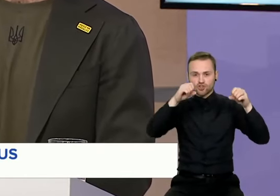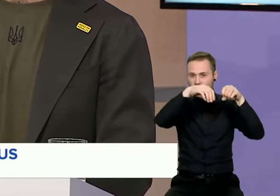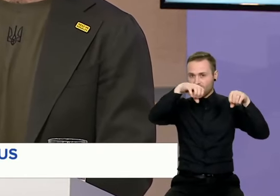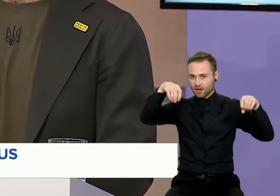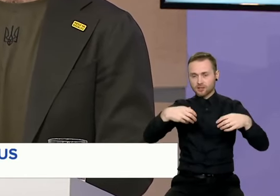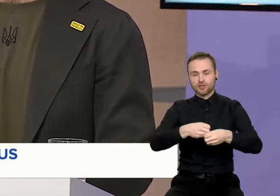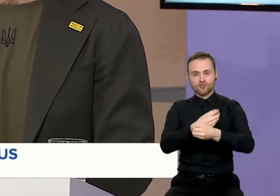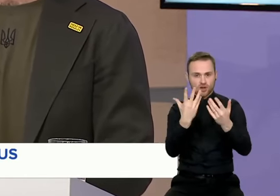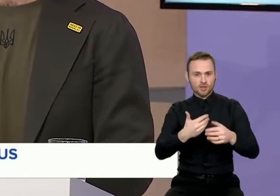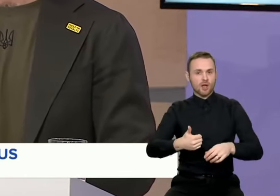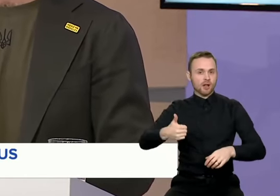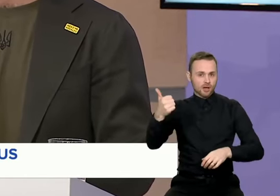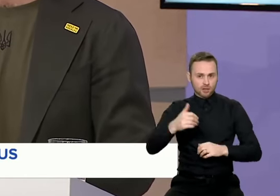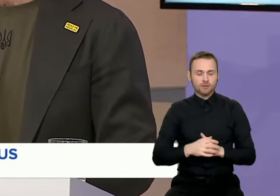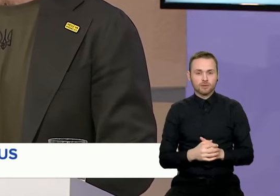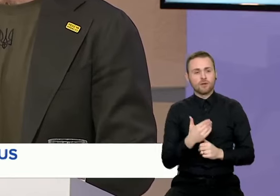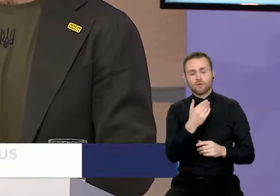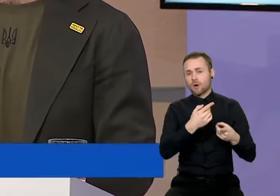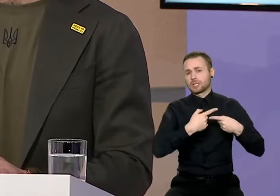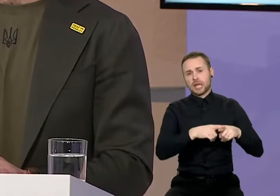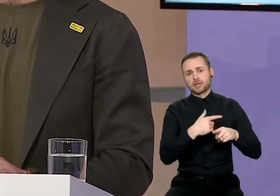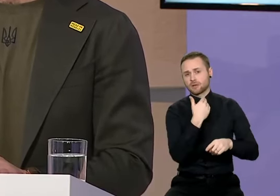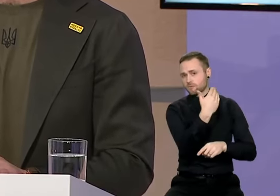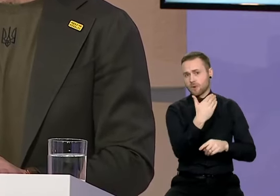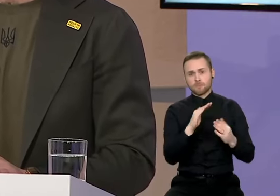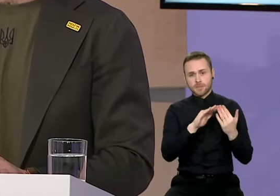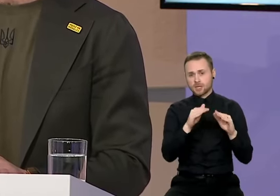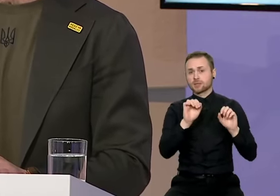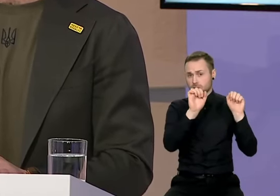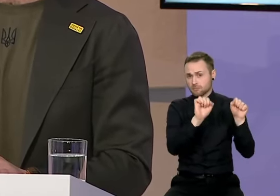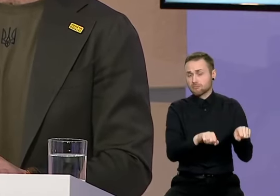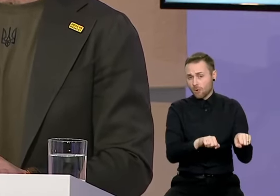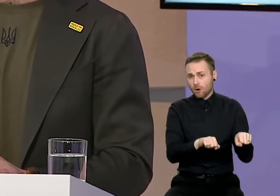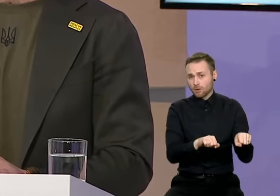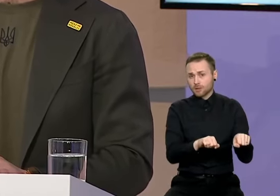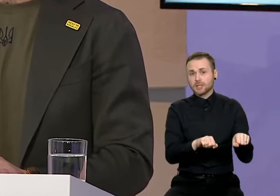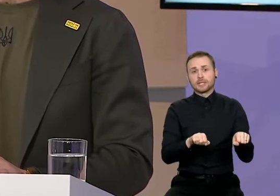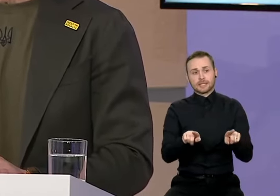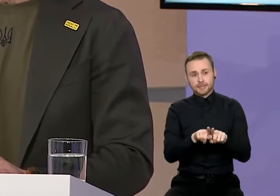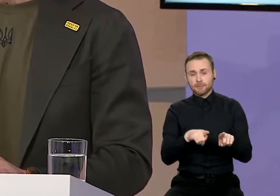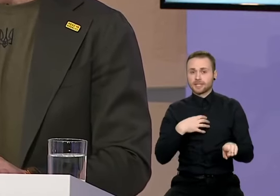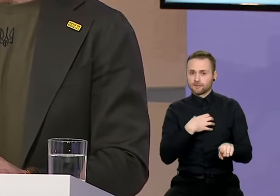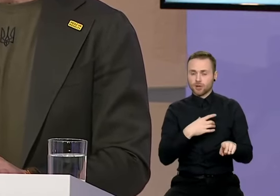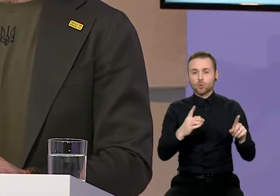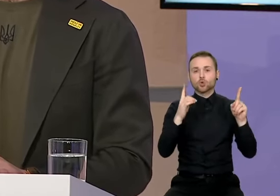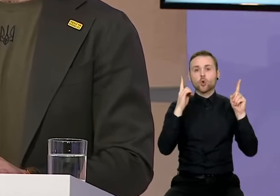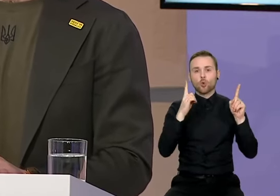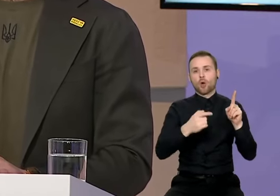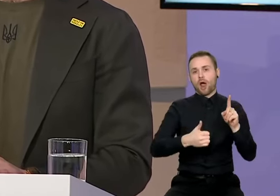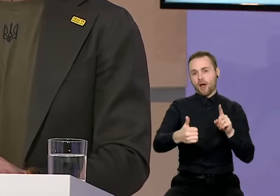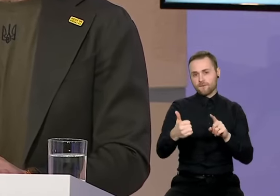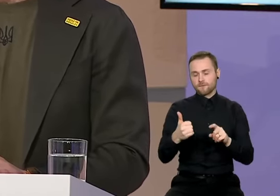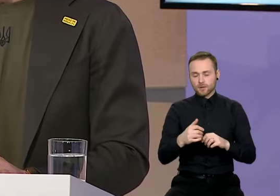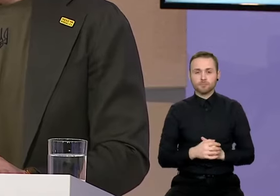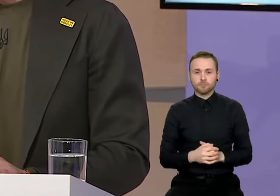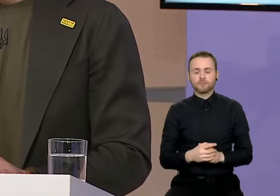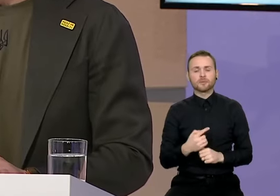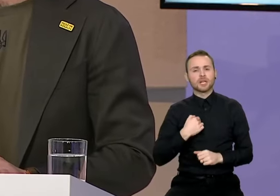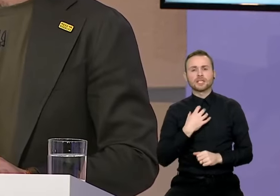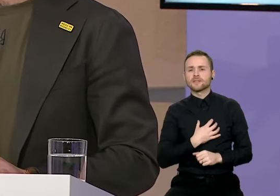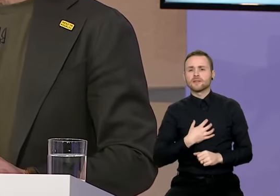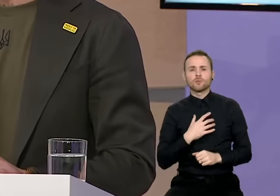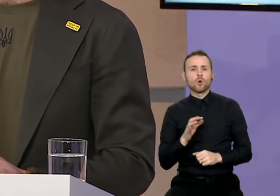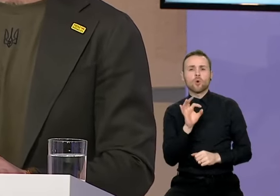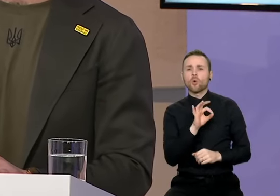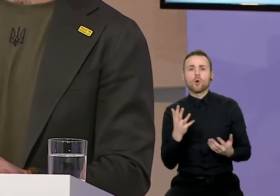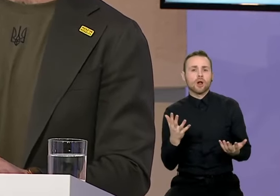pavyzdžių infrastruktūros sukūrimas yra techniniai dalykai, kurios miestas gali padaryti užsikrindamas saugumą mieste. Be man yra labai svarbu kalbėti